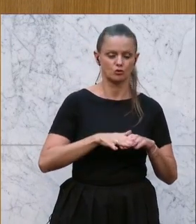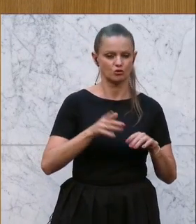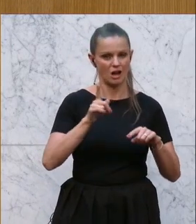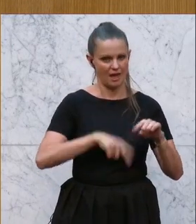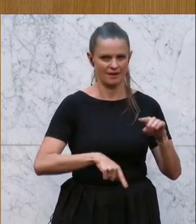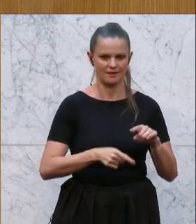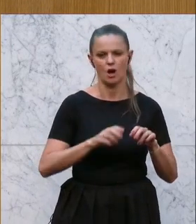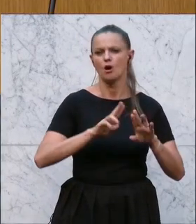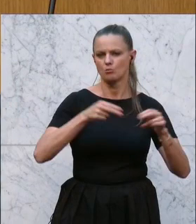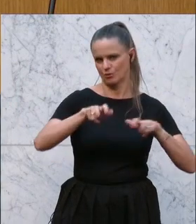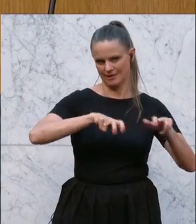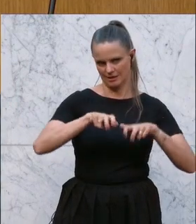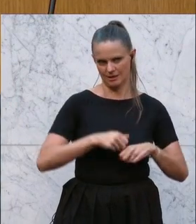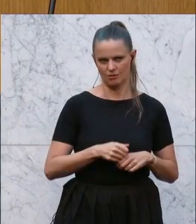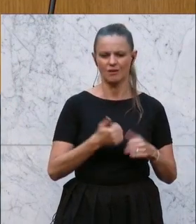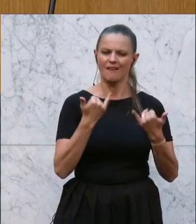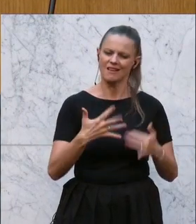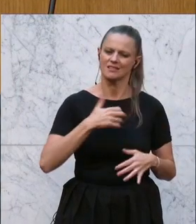liefern Sie, handeln Sie, tun Sie.